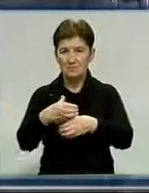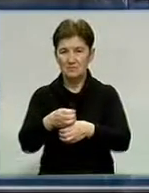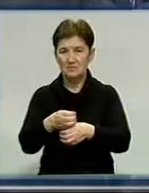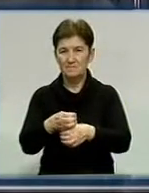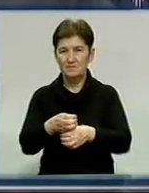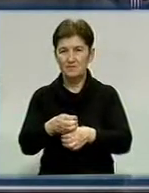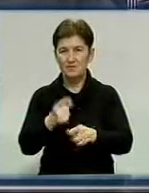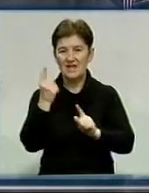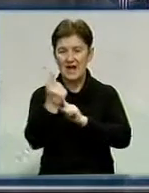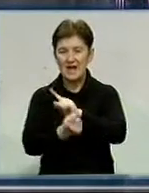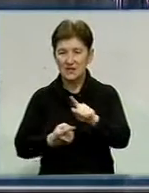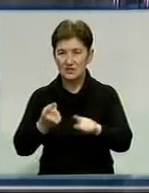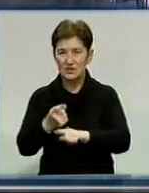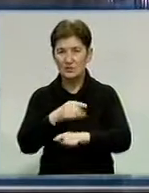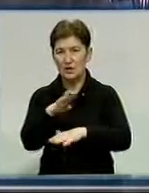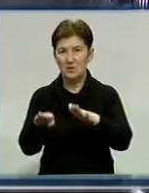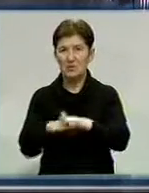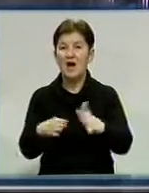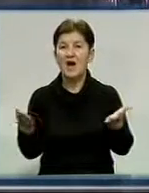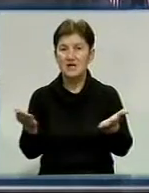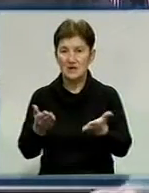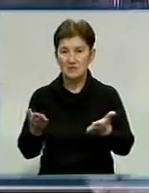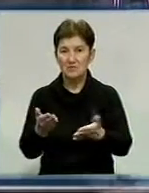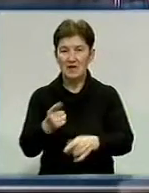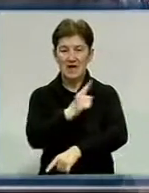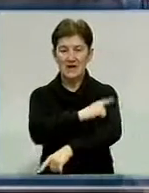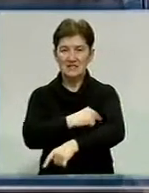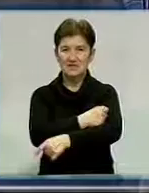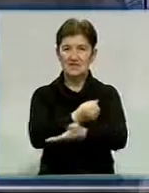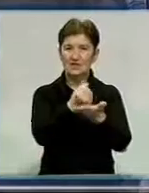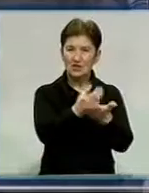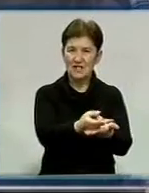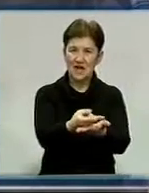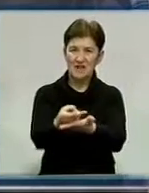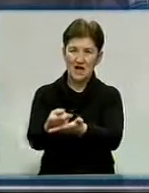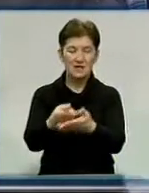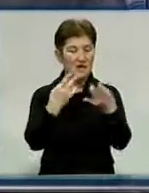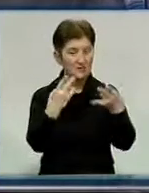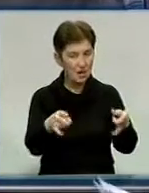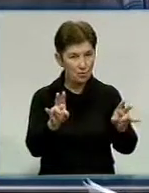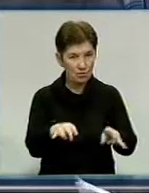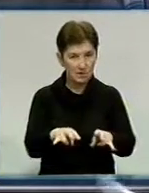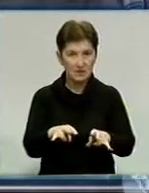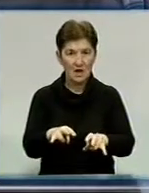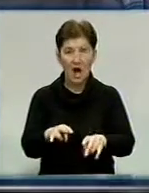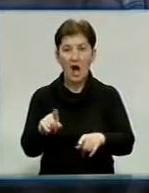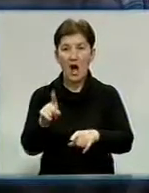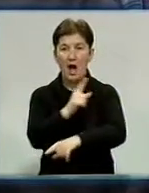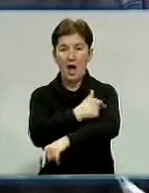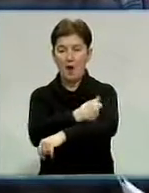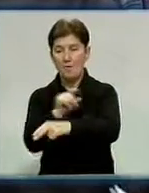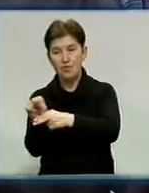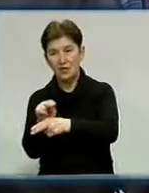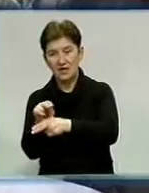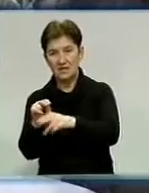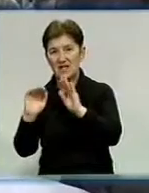реорганізації підлягає. Яким чином? Стаціонарний потрібен для міста, а поліклініка реорганізується